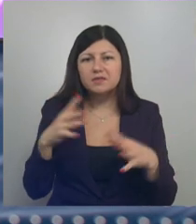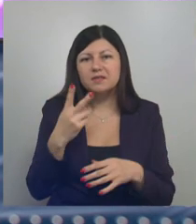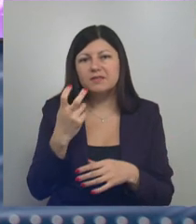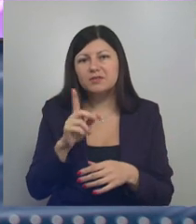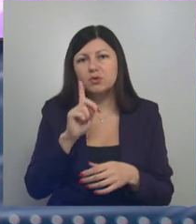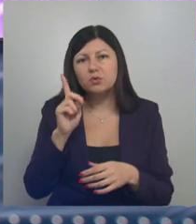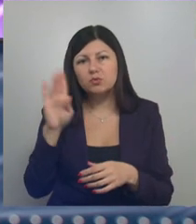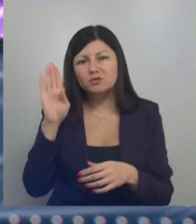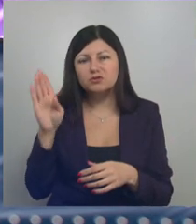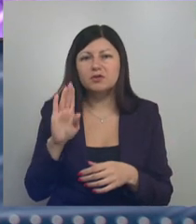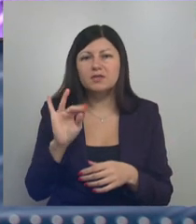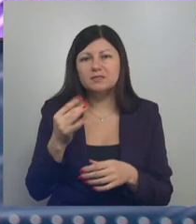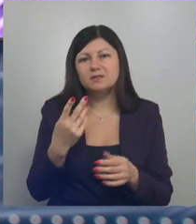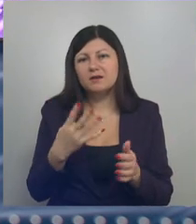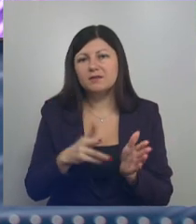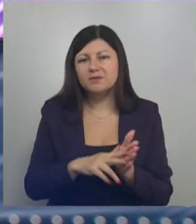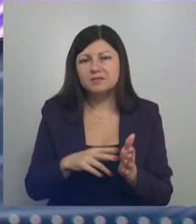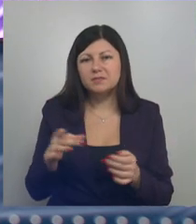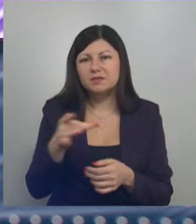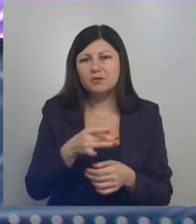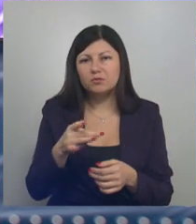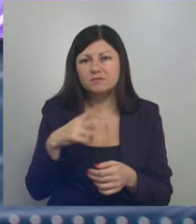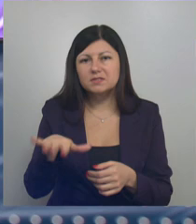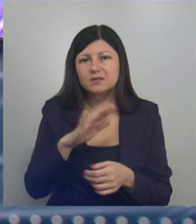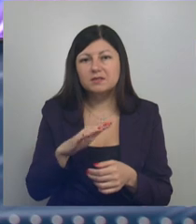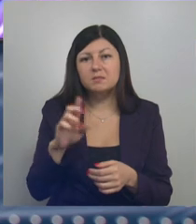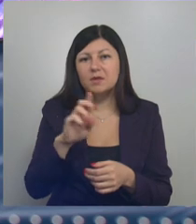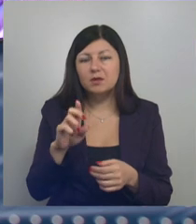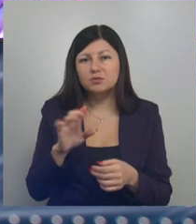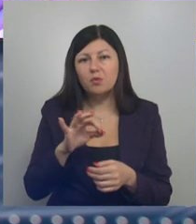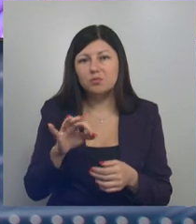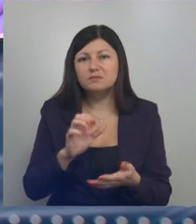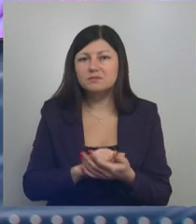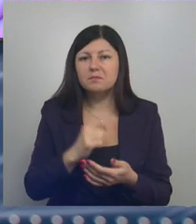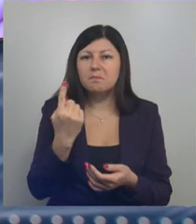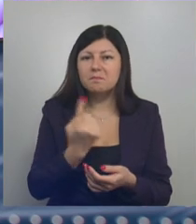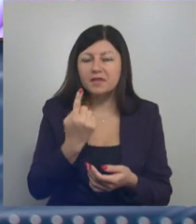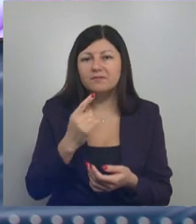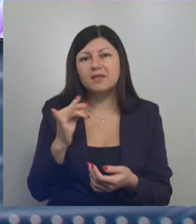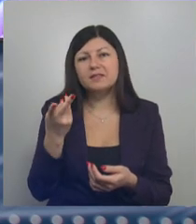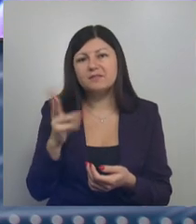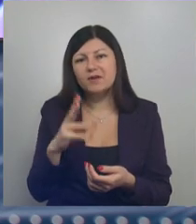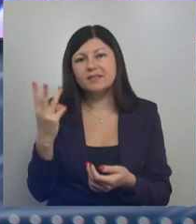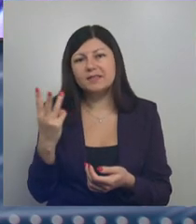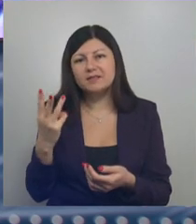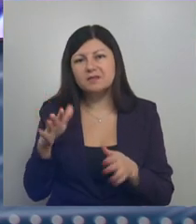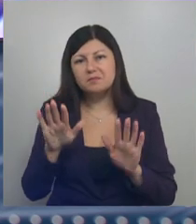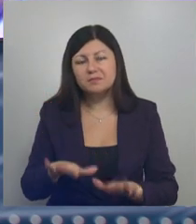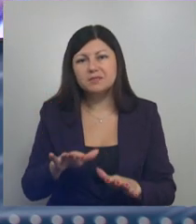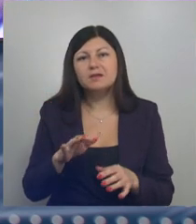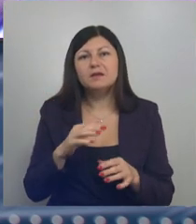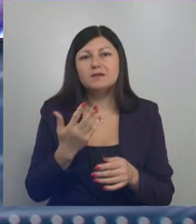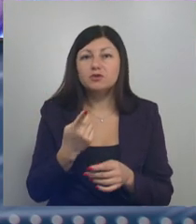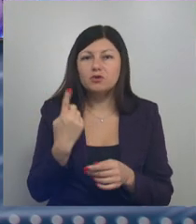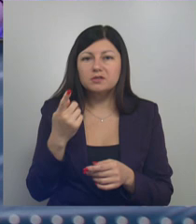48 регионов страны. Команда Белгородской области заняла первое и два третьих места. А еще один наш земляк